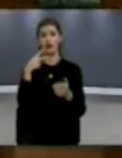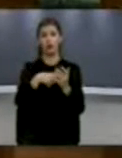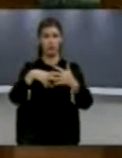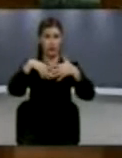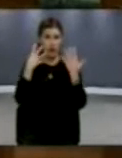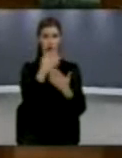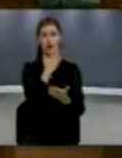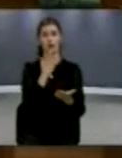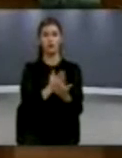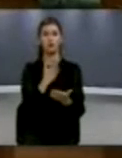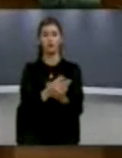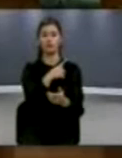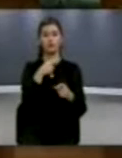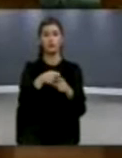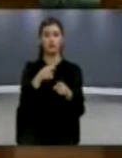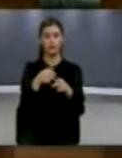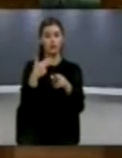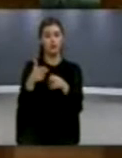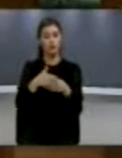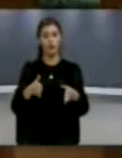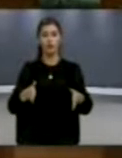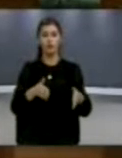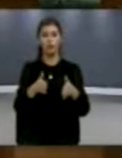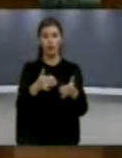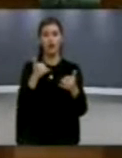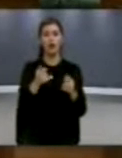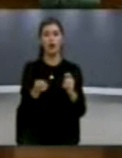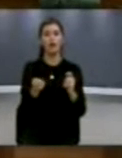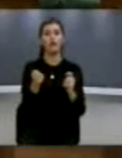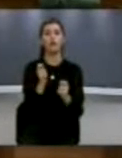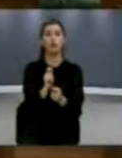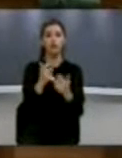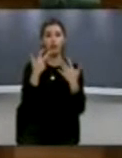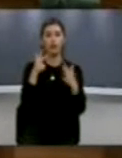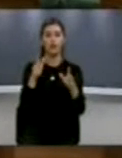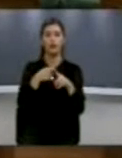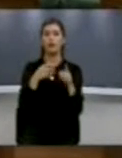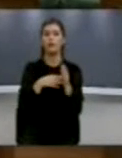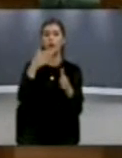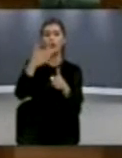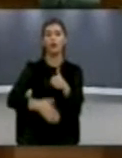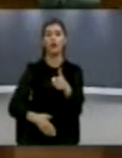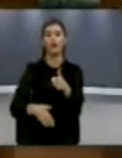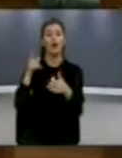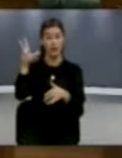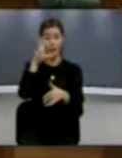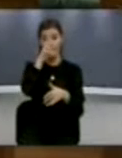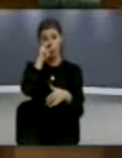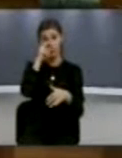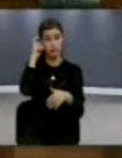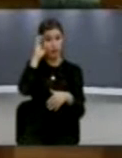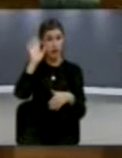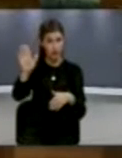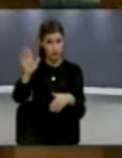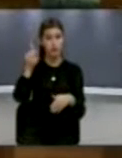kompanitë e malë i të zi vetëm dërit e kilometri 18 ljarë gërojajës. Policia e malë i të zi, përveç në qafë të hajles e